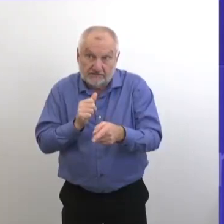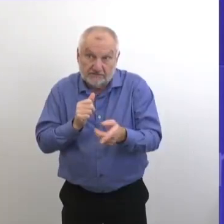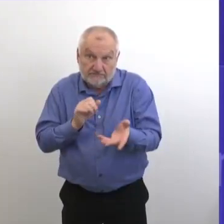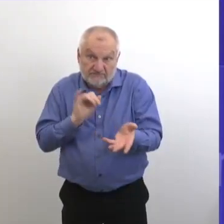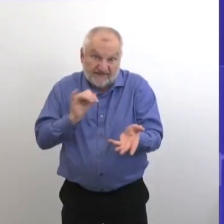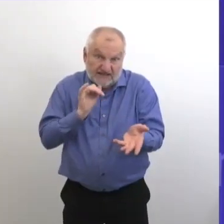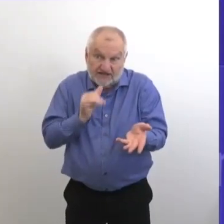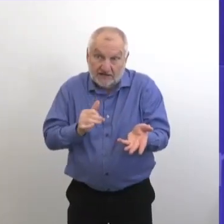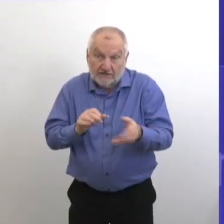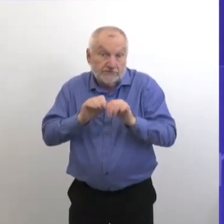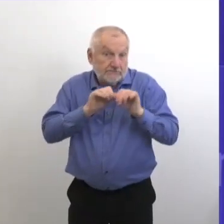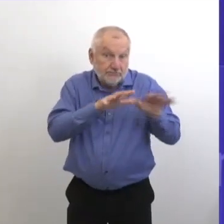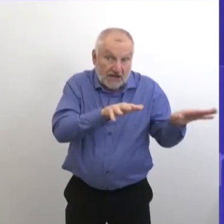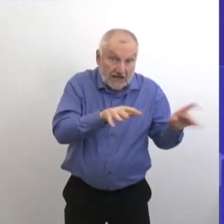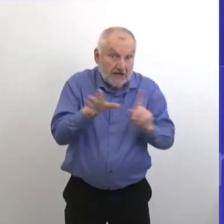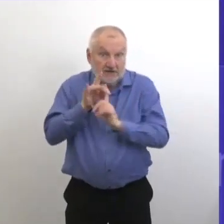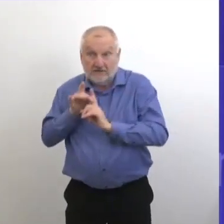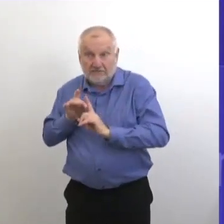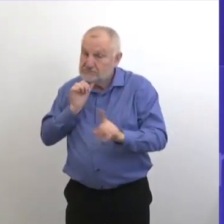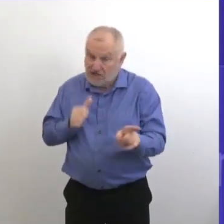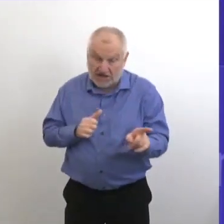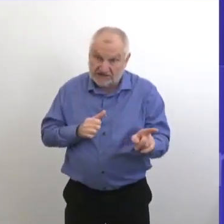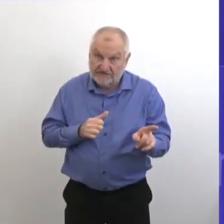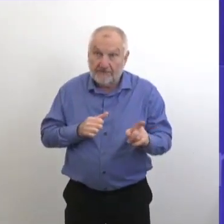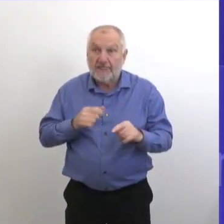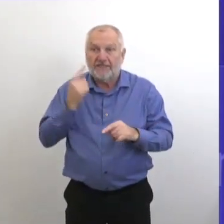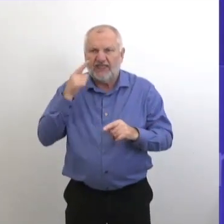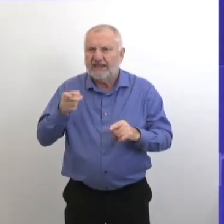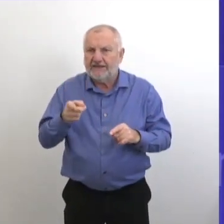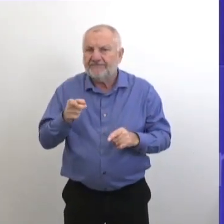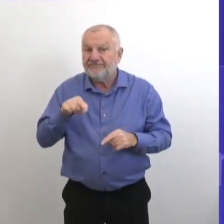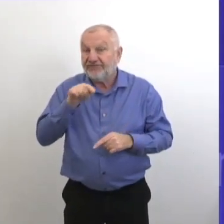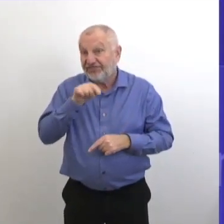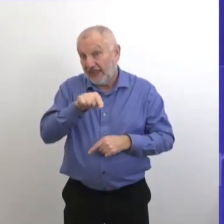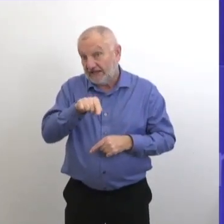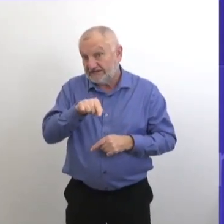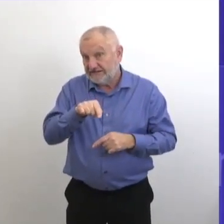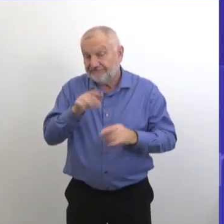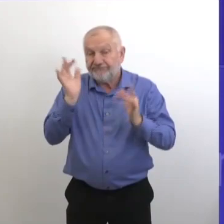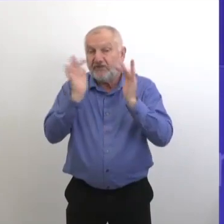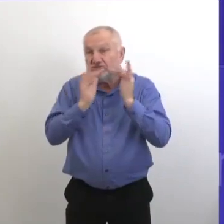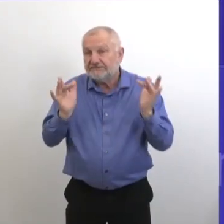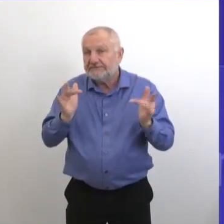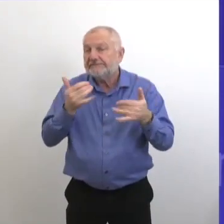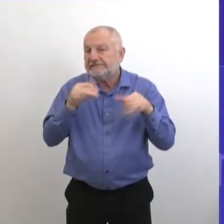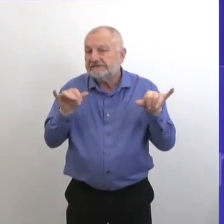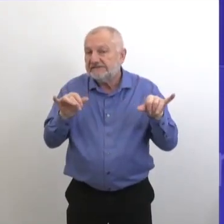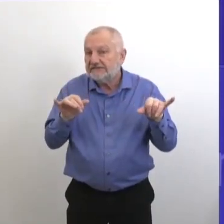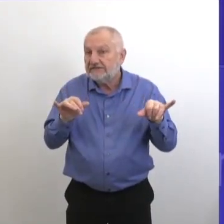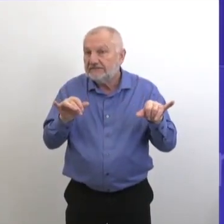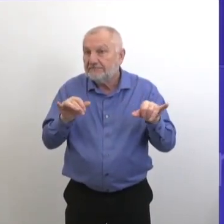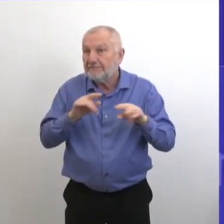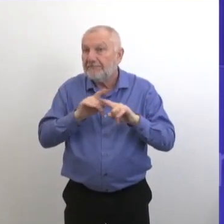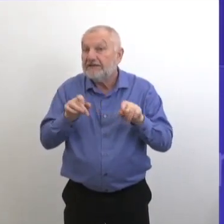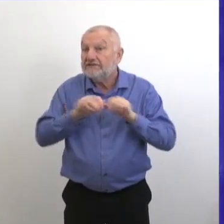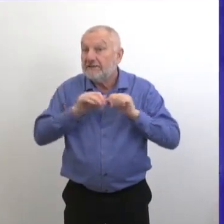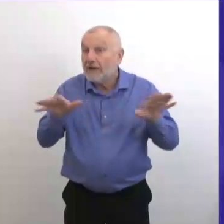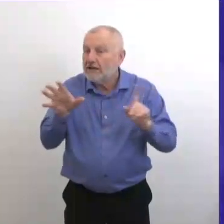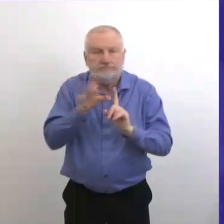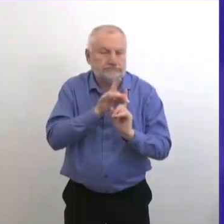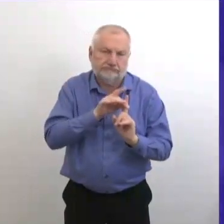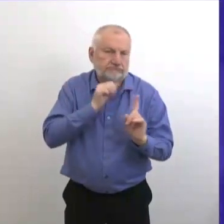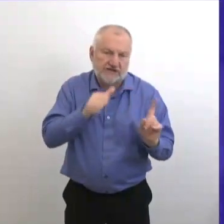période infectieuse, mais qui sont encore à l'hôpital avec des effets de la COVID qui durent. Et on espère pouvoir vous donner ces renseignements